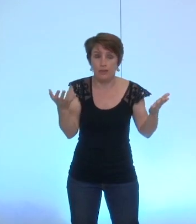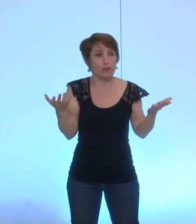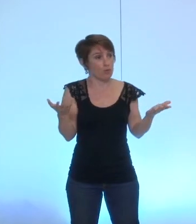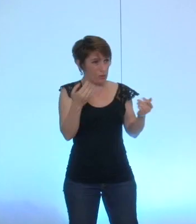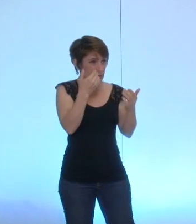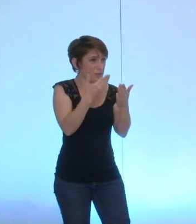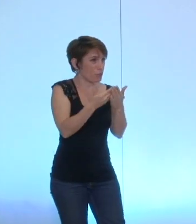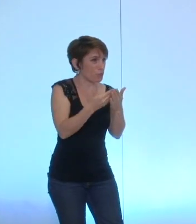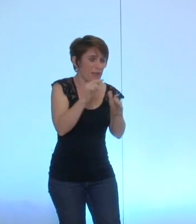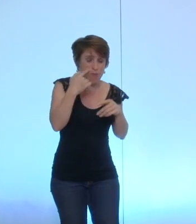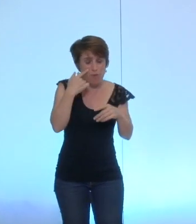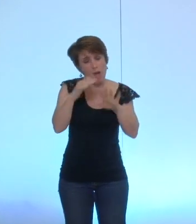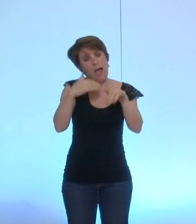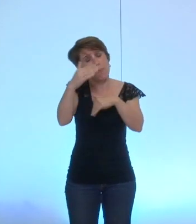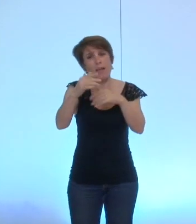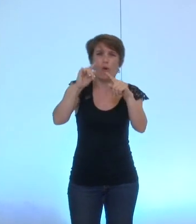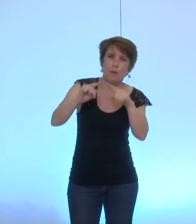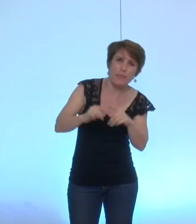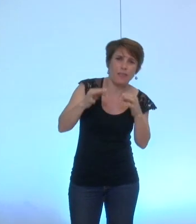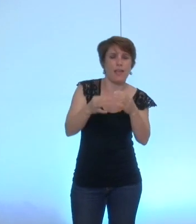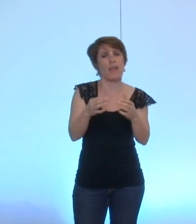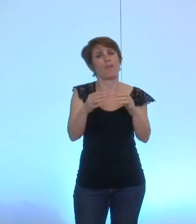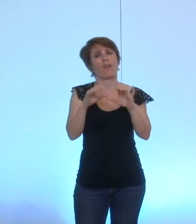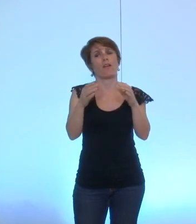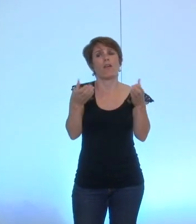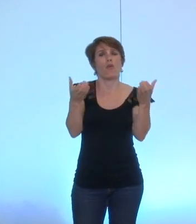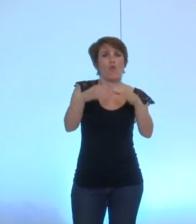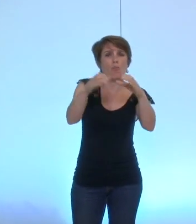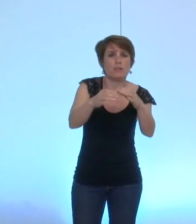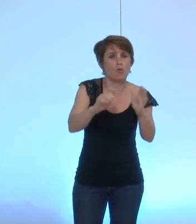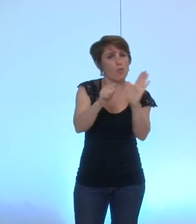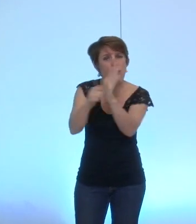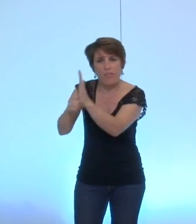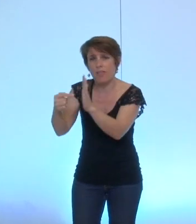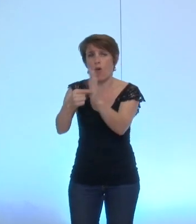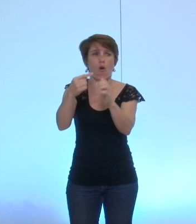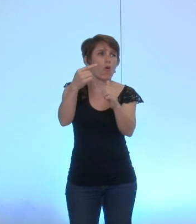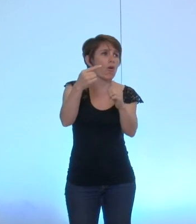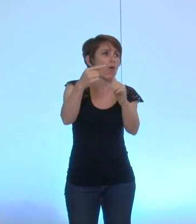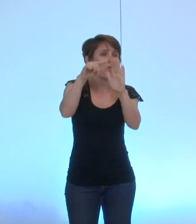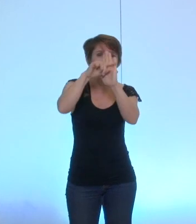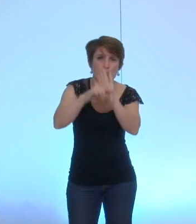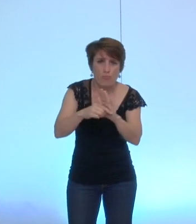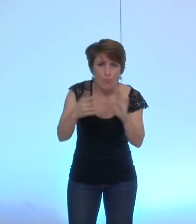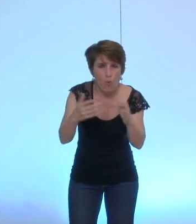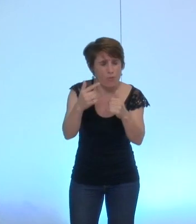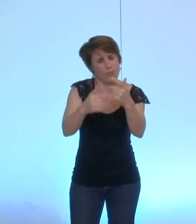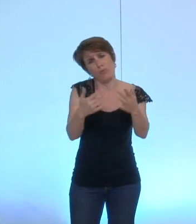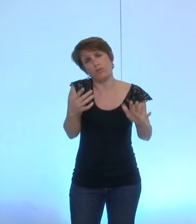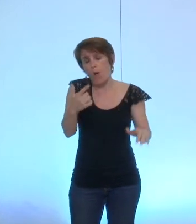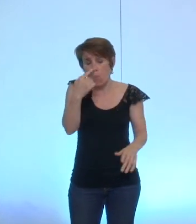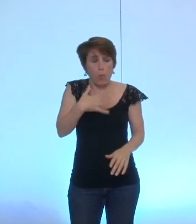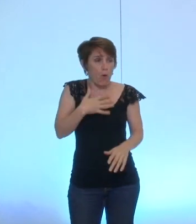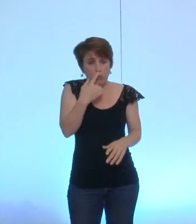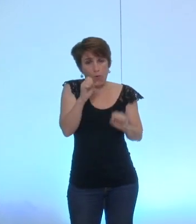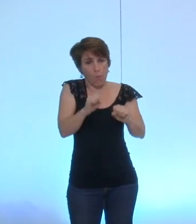ces lieux de réunion ces modalités de réunion franchement c'est pas compliqué à faire je suis un peu surpris donc nous nous maintenons l'amendement en l'état et